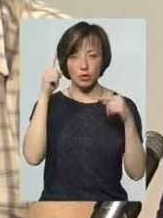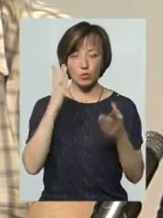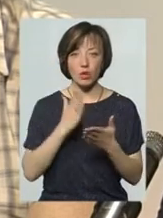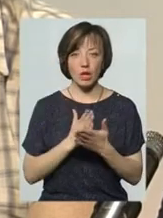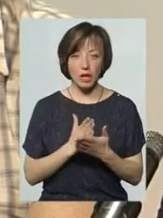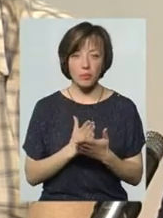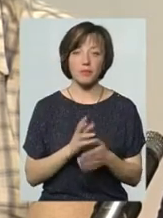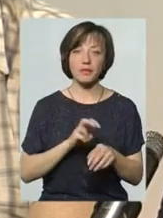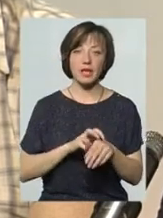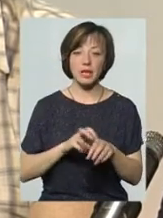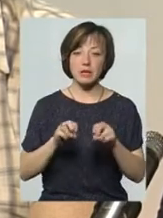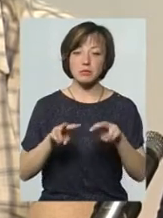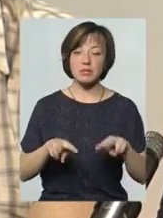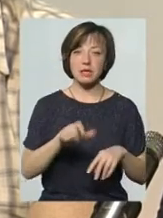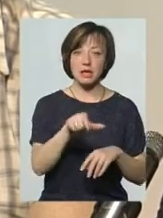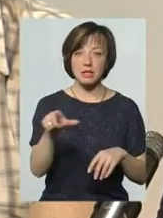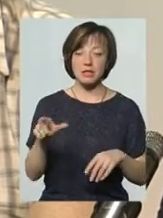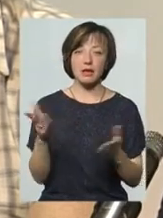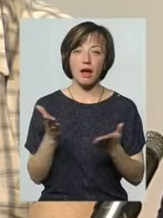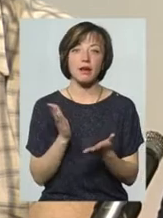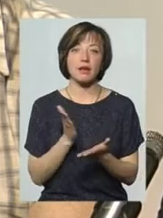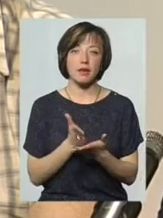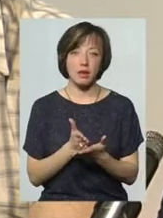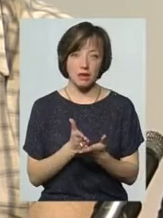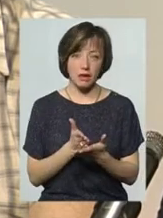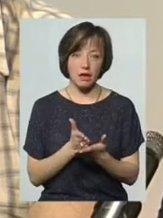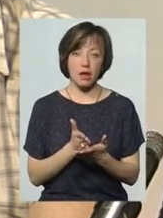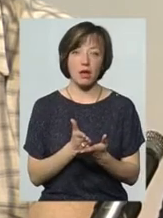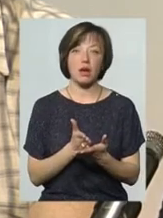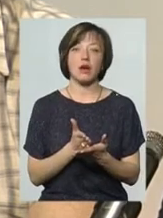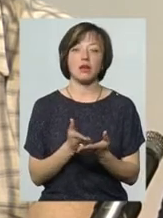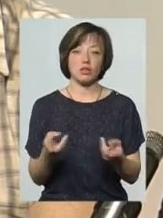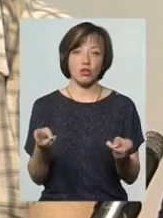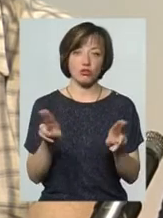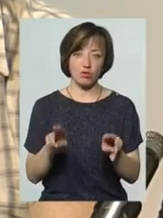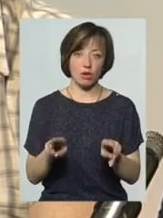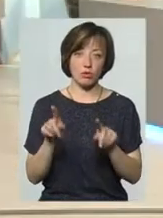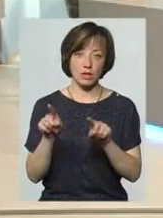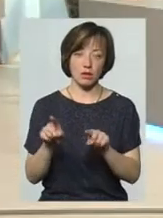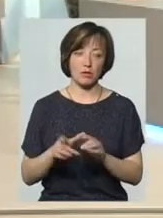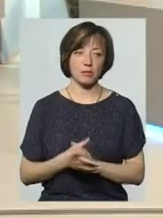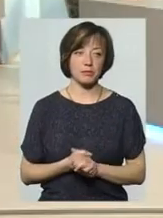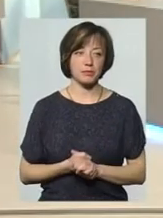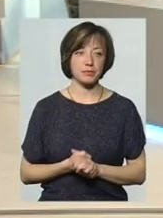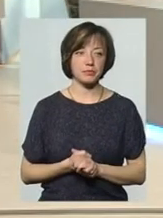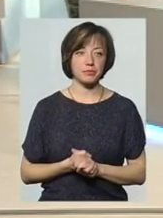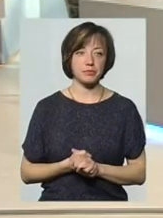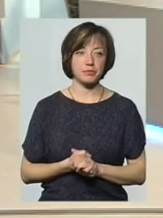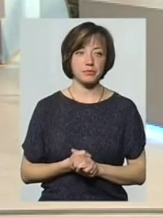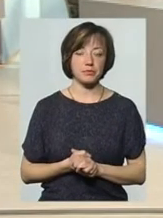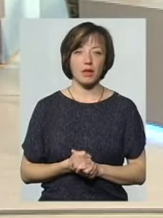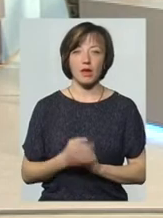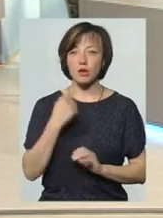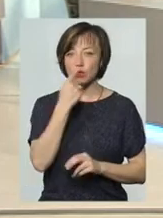крім того, лікарі-спеціалісти, всі, які є в поліклініці, вони залишаються там. Вона сказала за